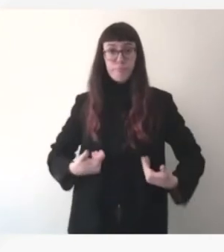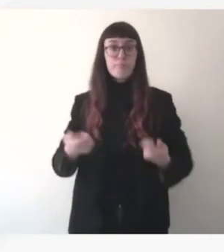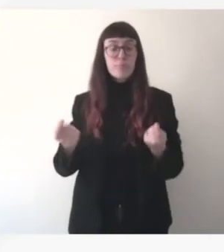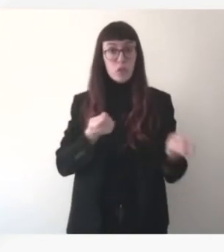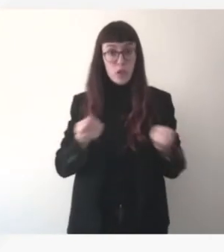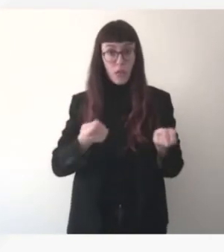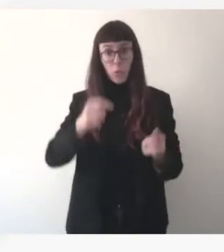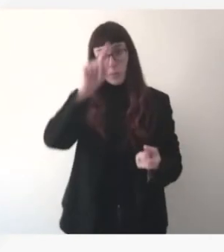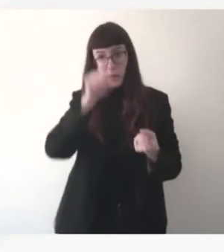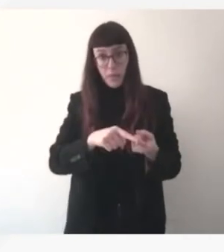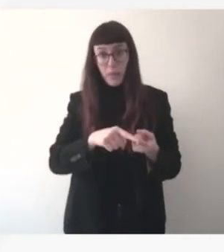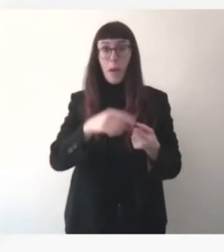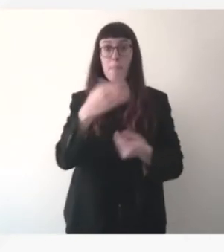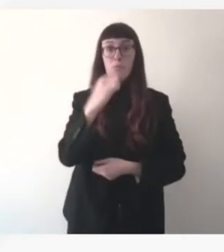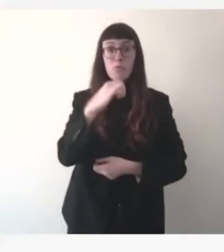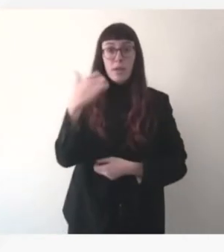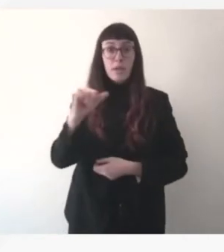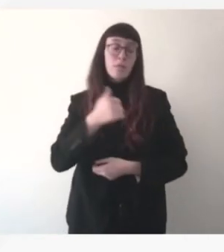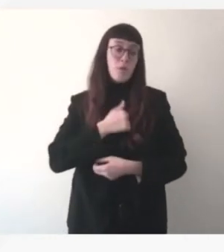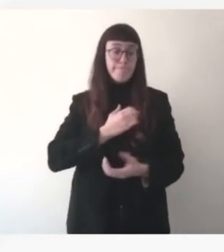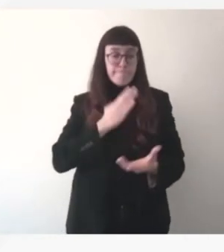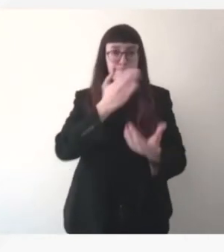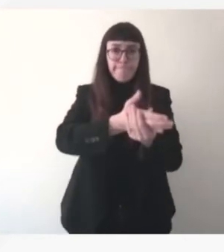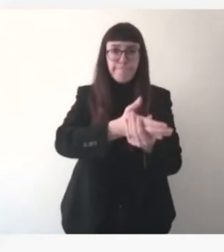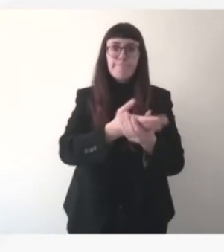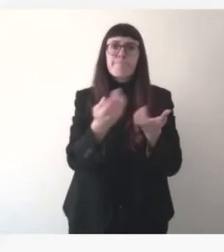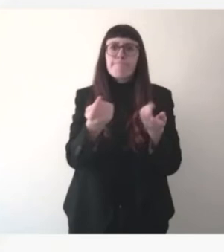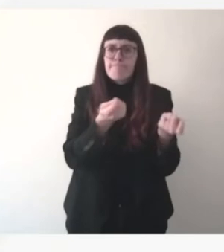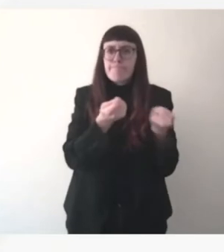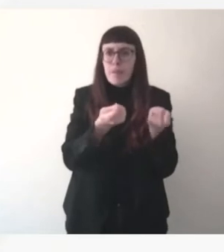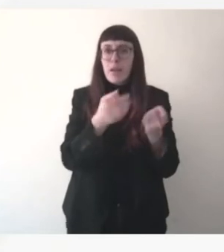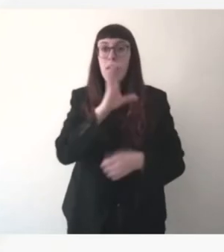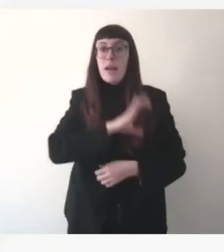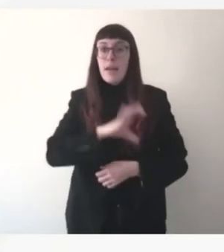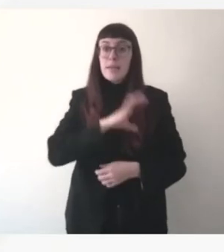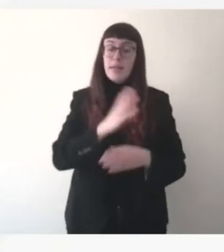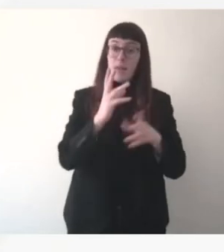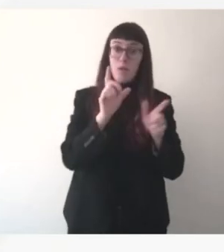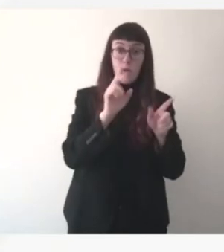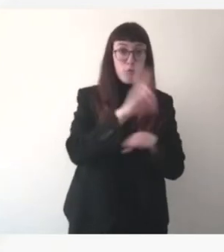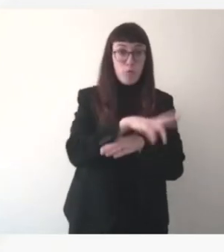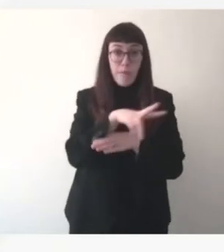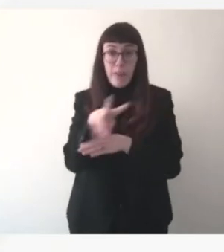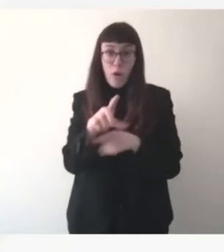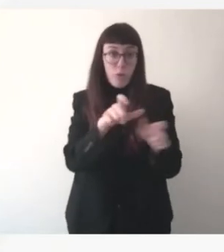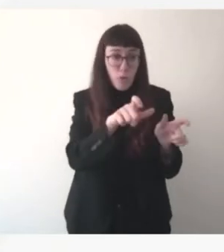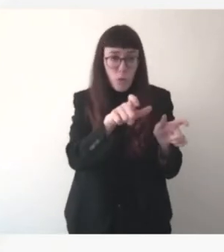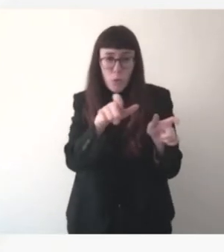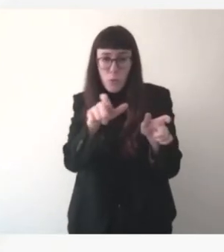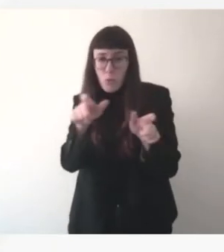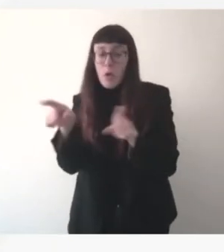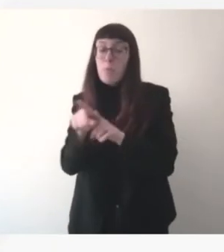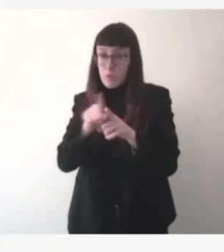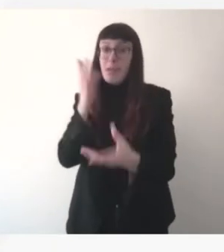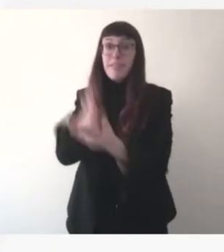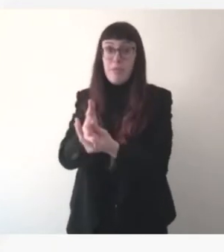de toute façon, on est vraiment une capacité à la fois de surveillance et d'intervention qui soit la plus efficace possible et